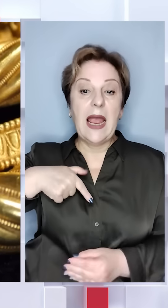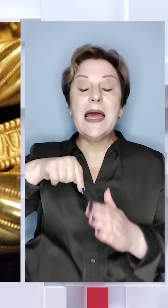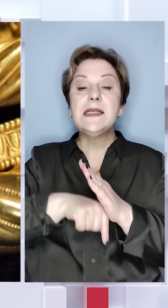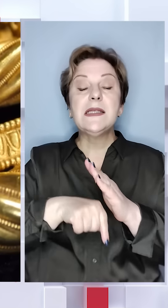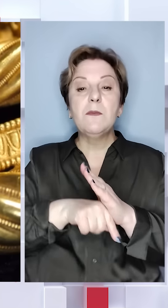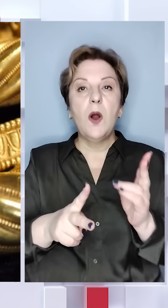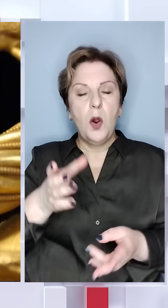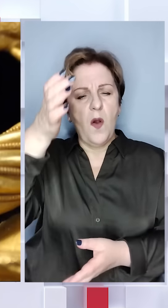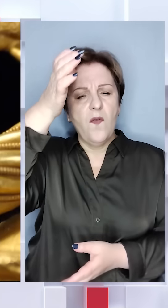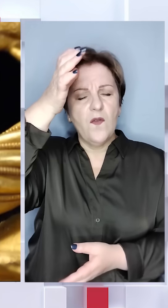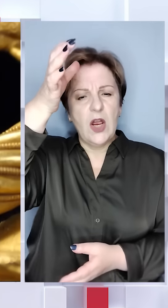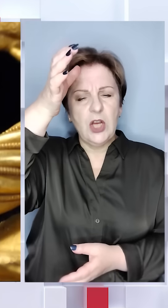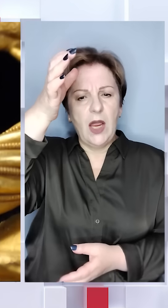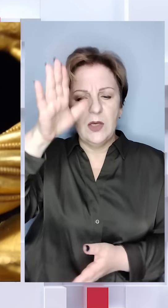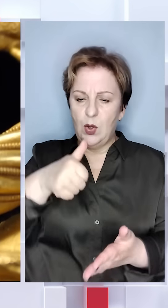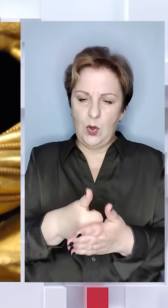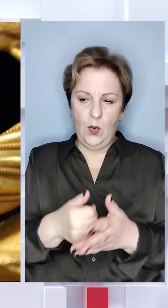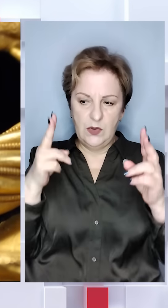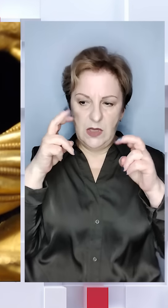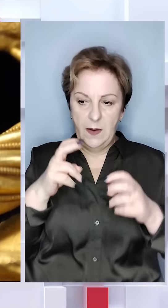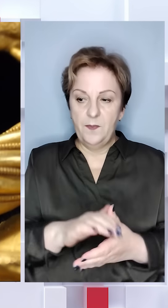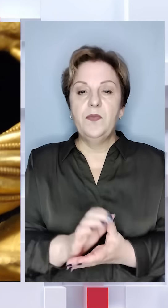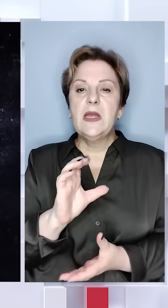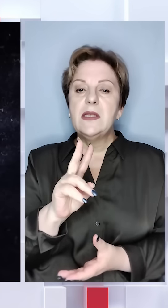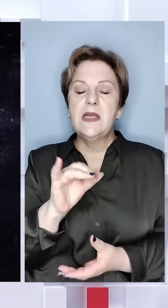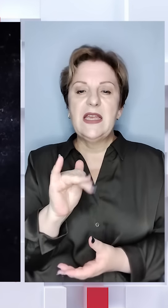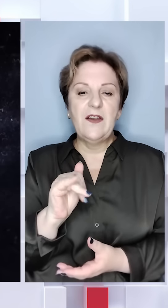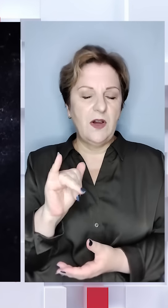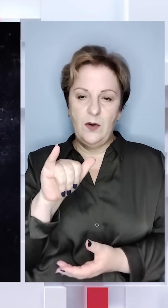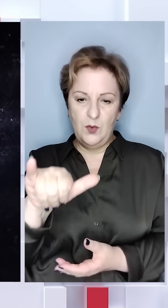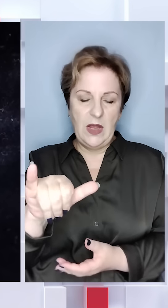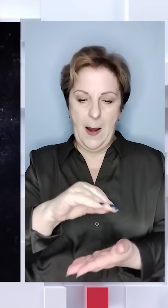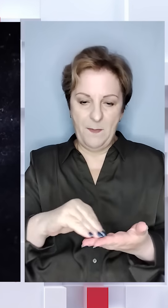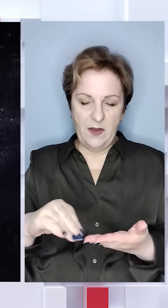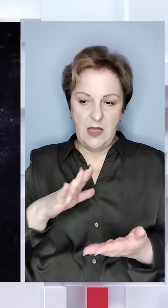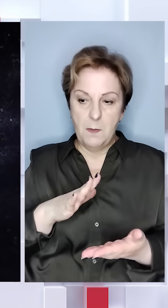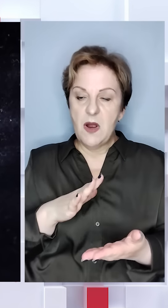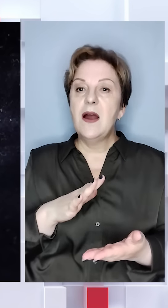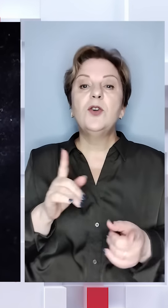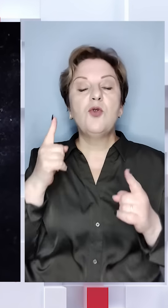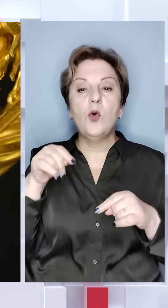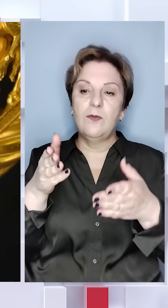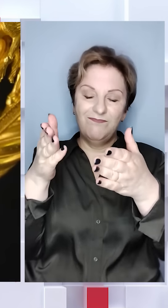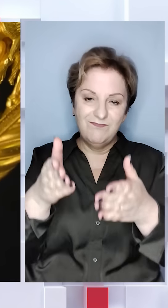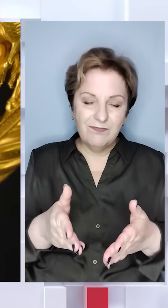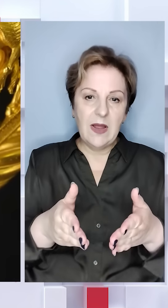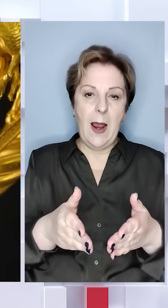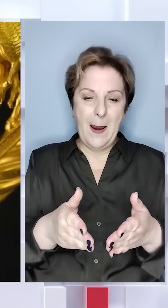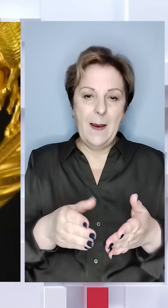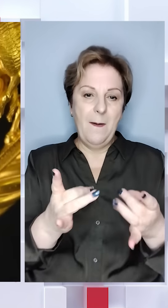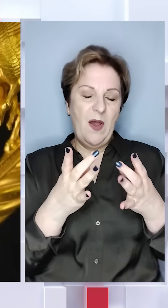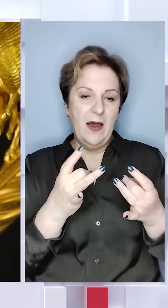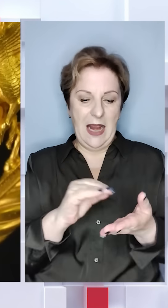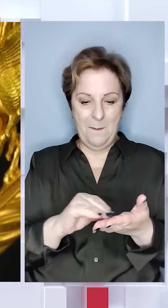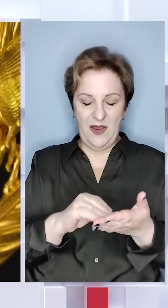зміст якої вчені досі розгадують. Кіфів своєї посемності не було. І все, що ми знаємо про них, це перекази посемних народів.